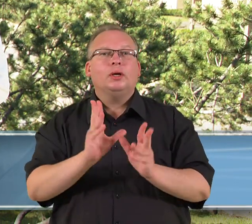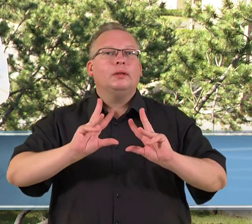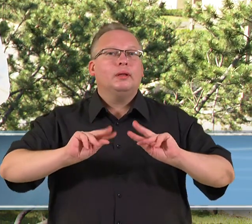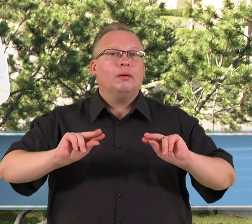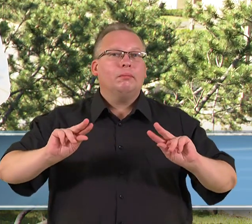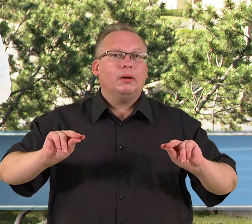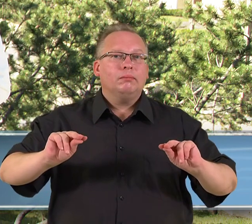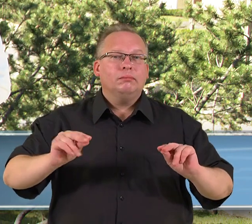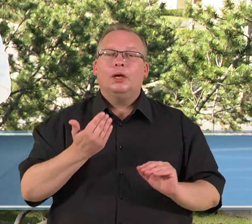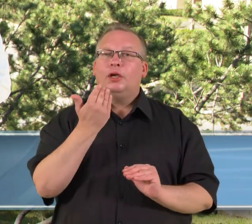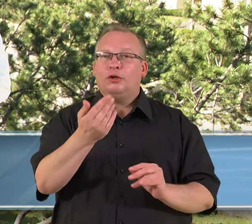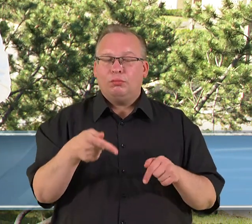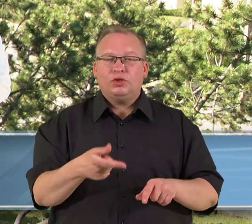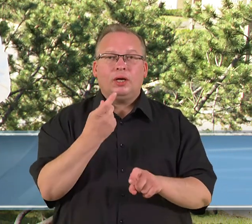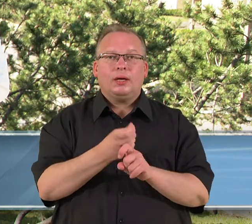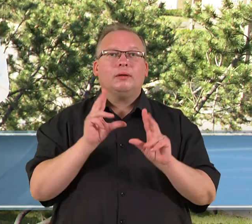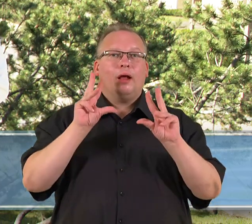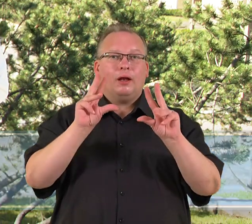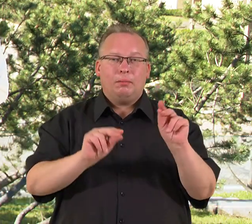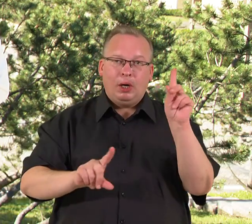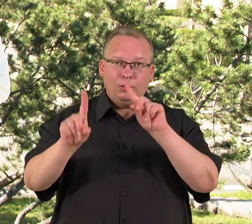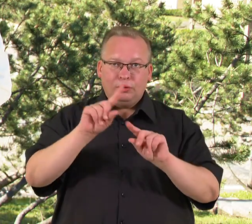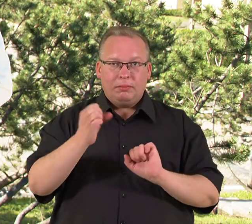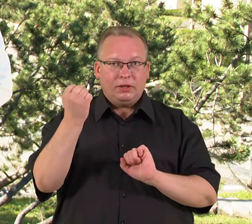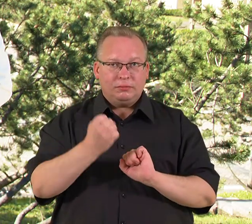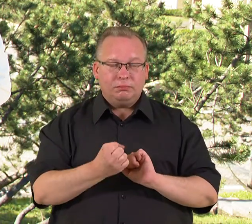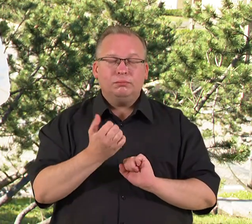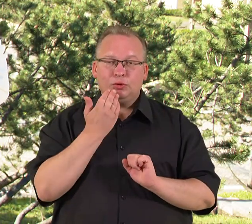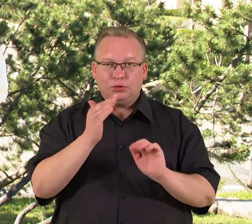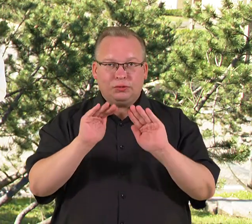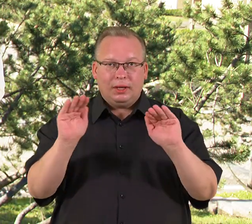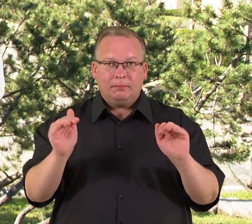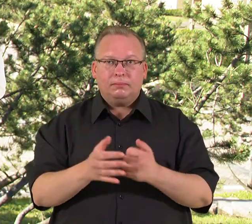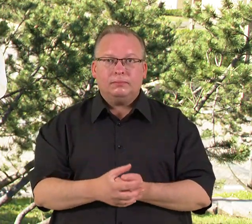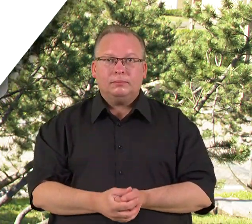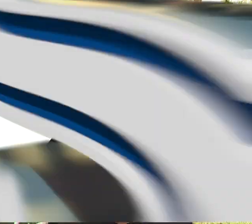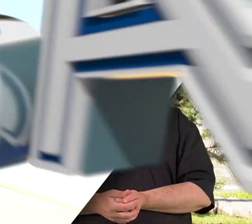laimingiausias. Tad ir jums šį kartą linkime kūrybingos savaitės. Sudėm.